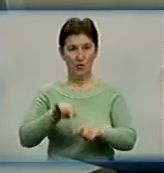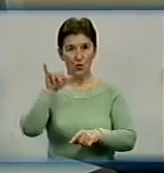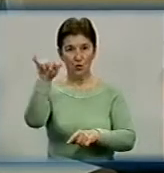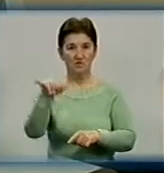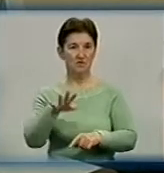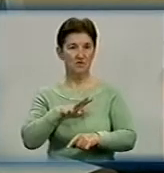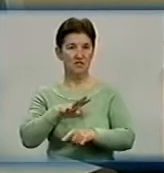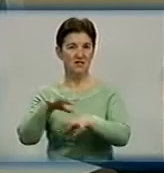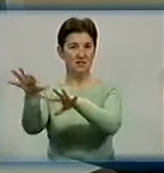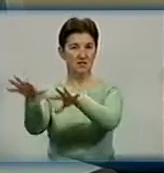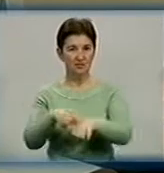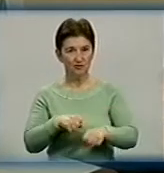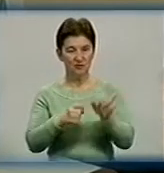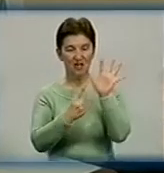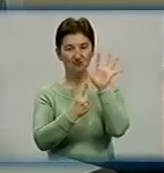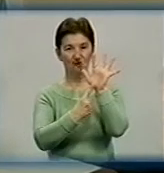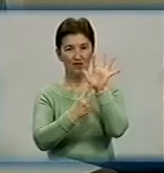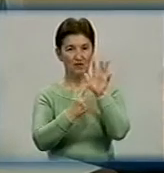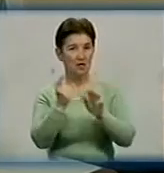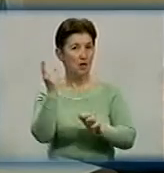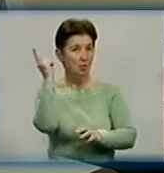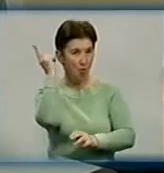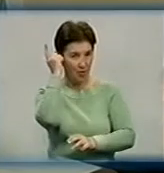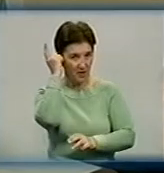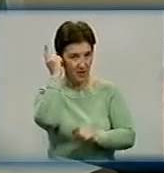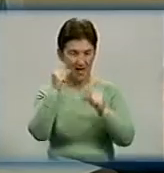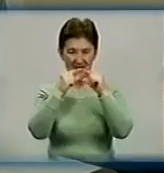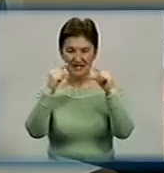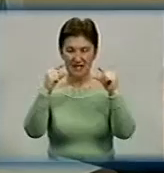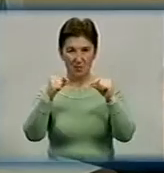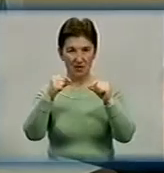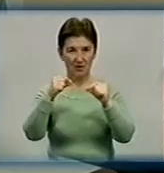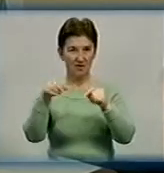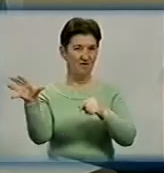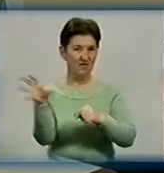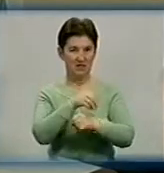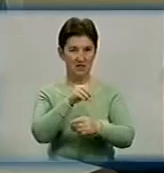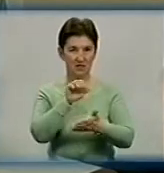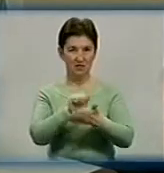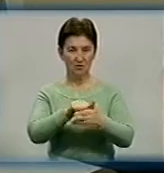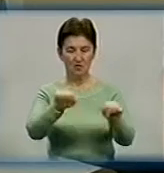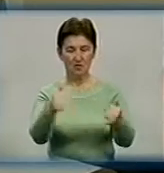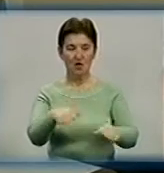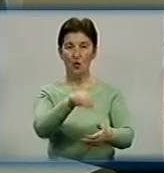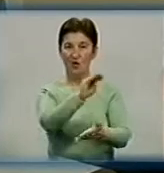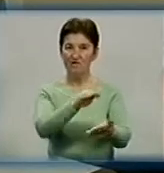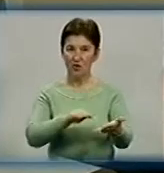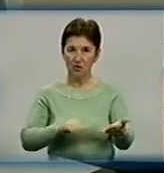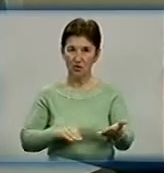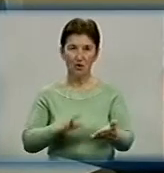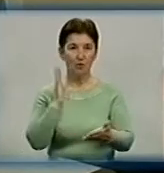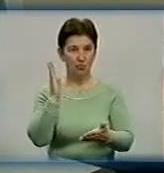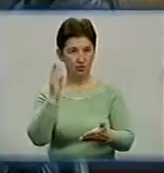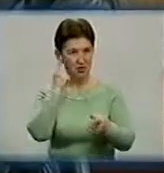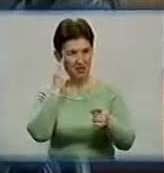'ято шість мобільних телефонів з сім-карточками, оформлені всі матеріалу і буде прийматися